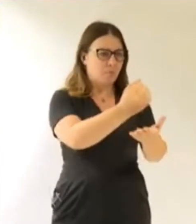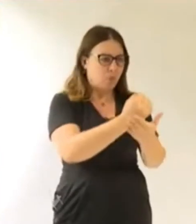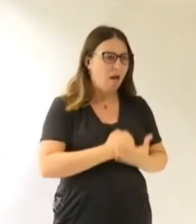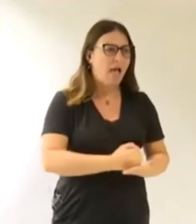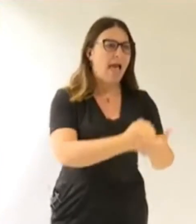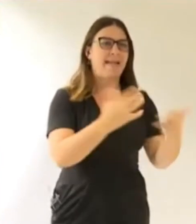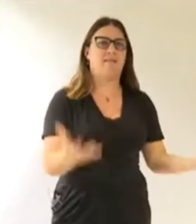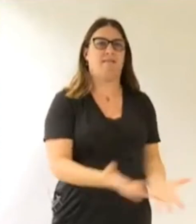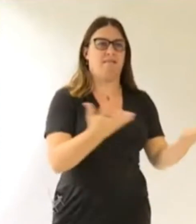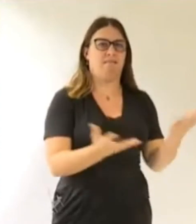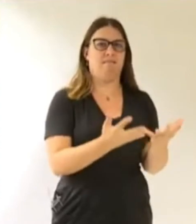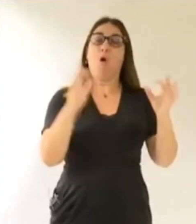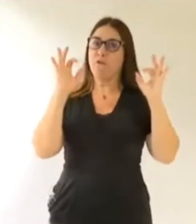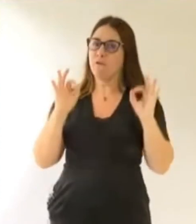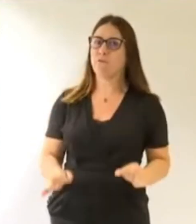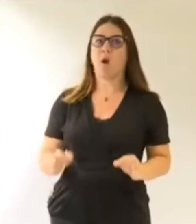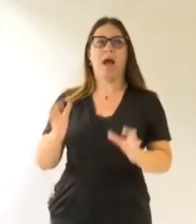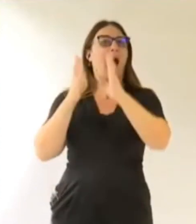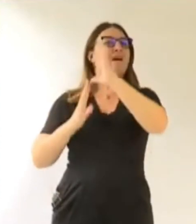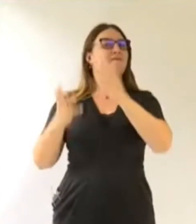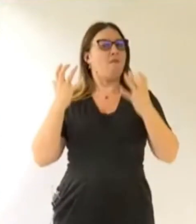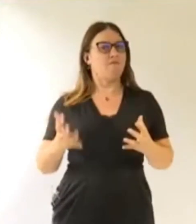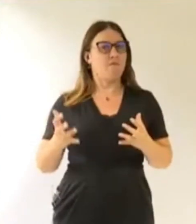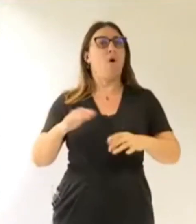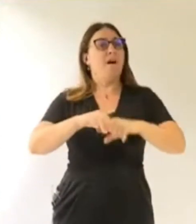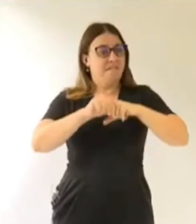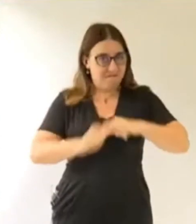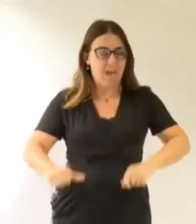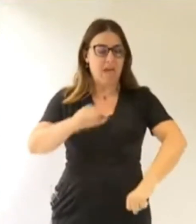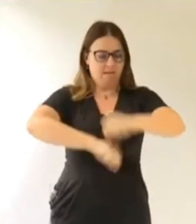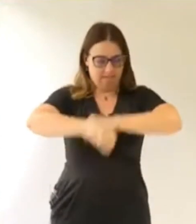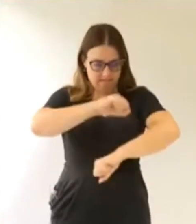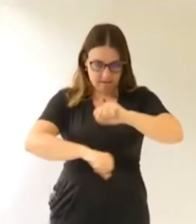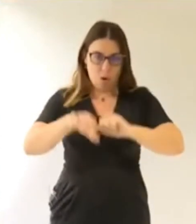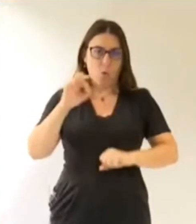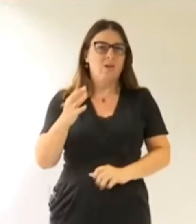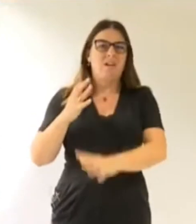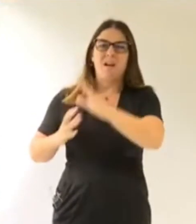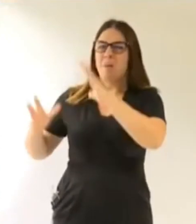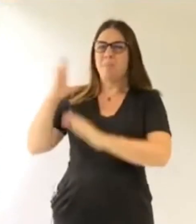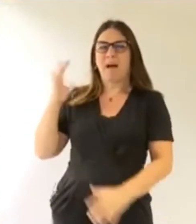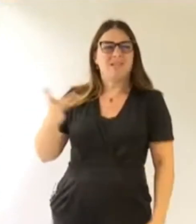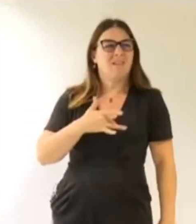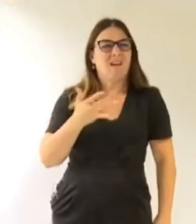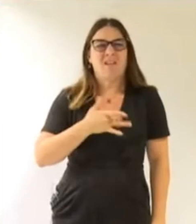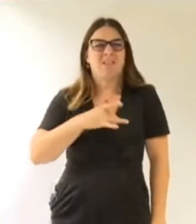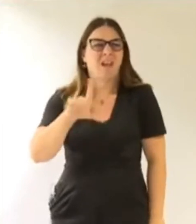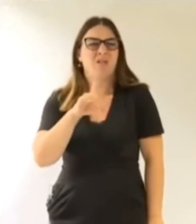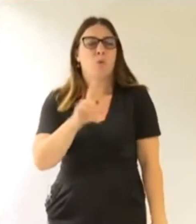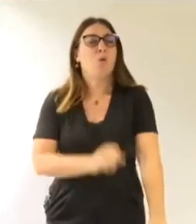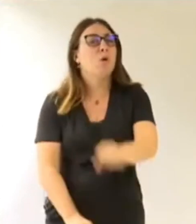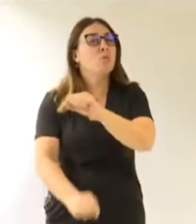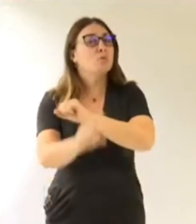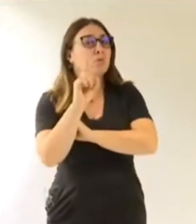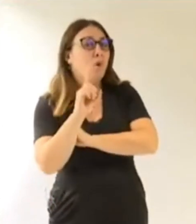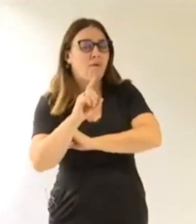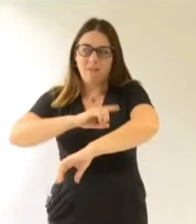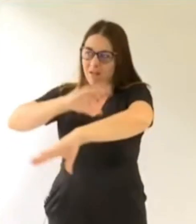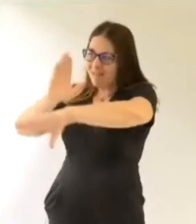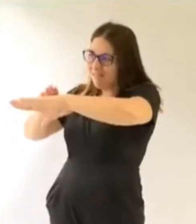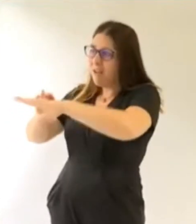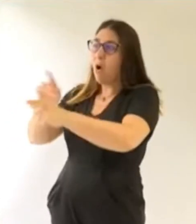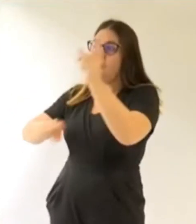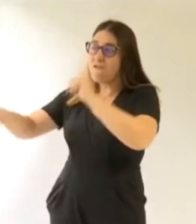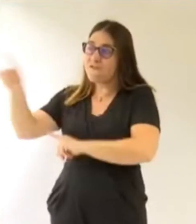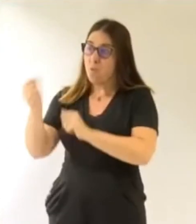leur promotion. Voilà ce que nous voulions, voilà ce que nous avons fait, et le passé n'a aucun intérêt, sauf à vous dire que c'est ce que